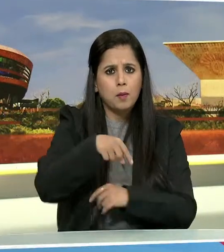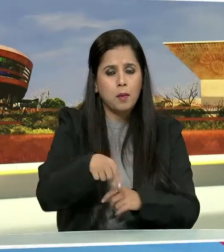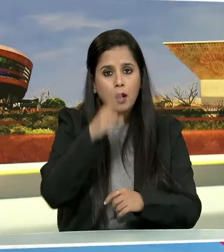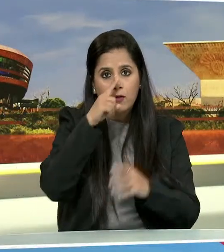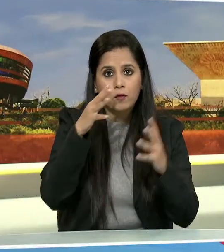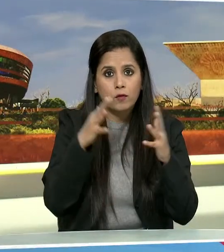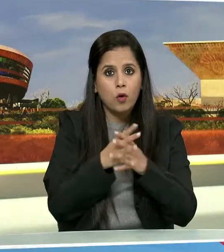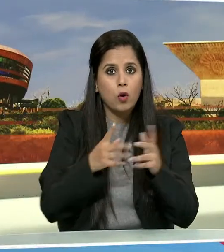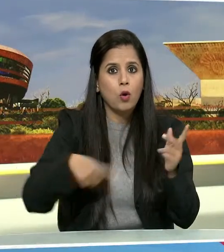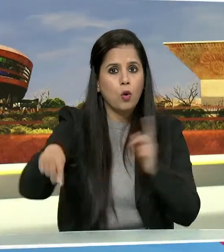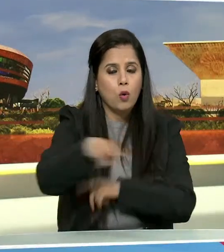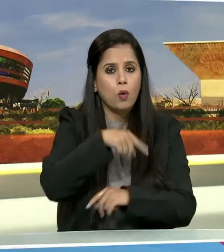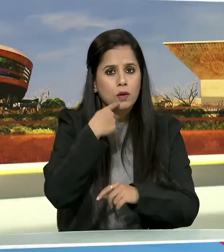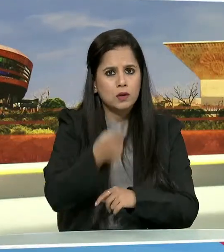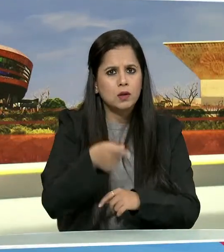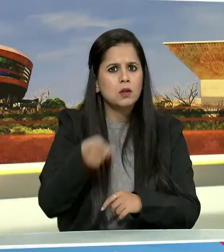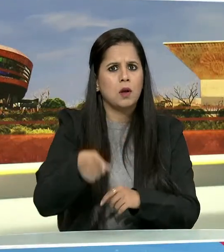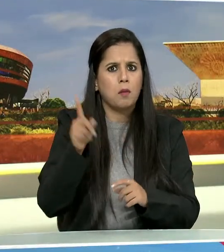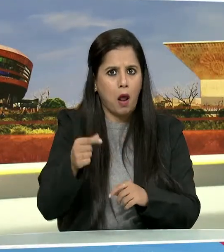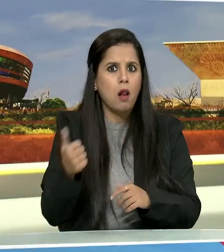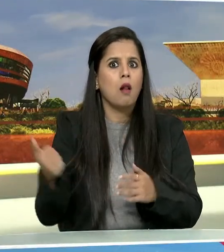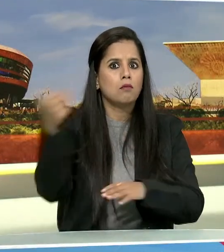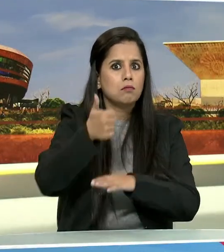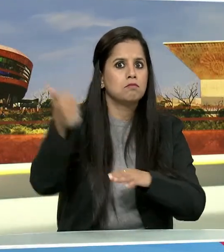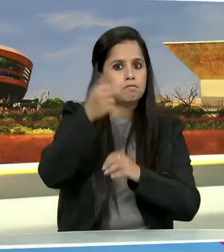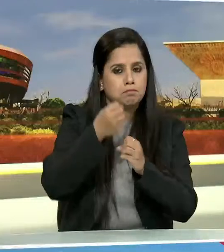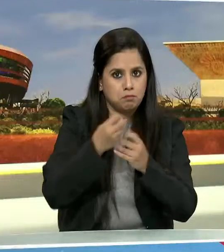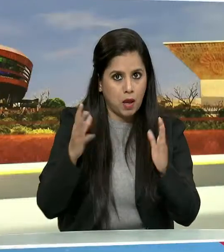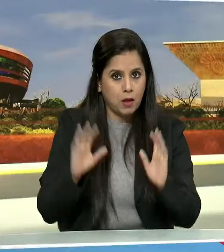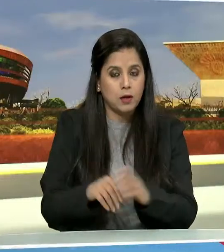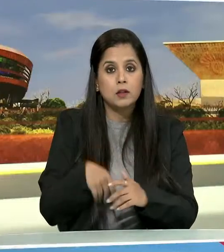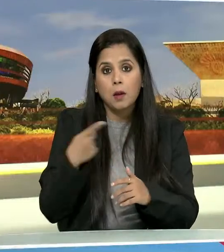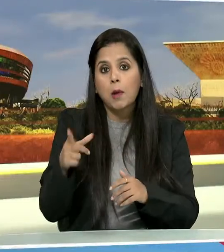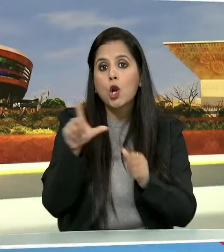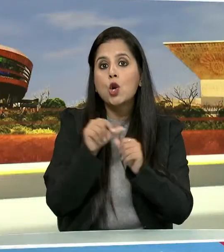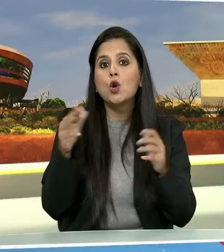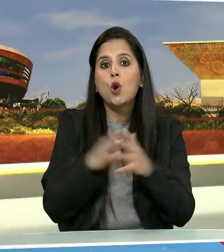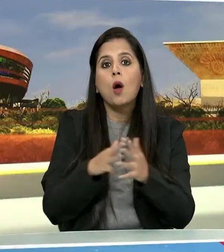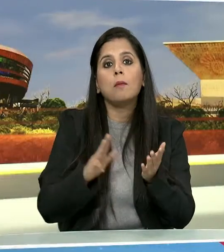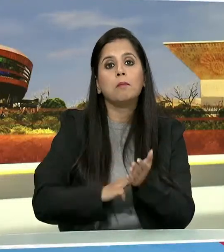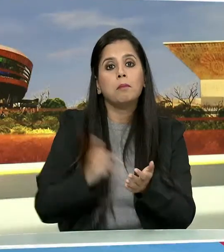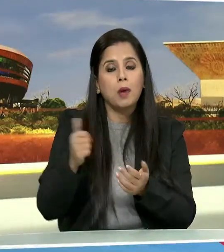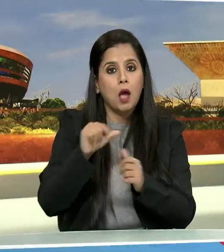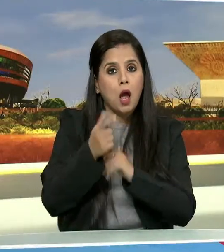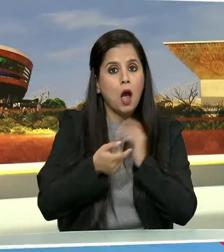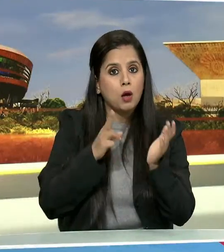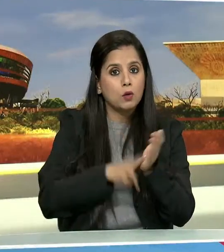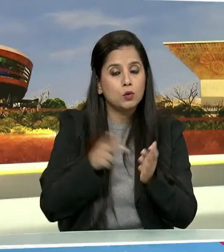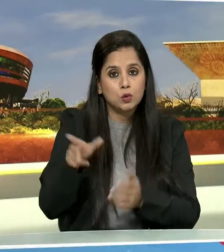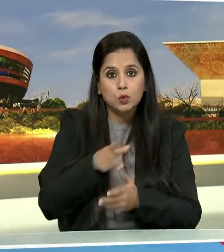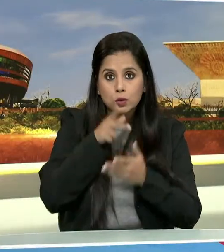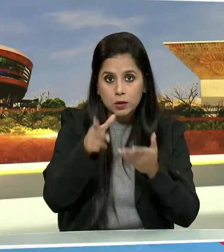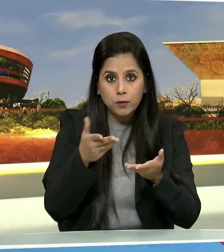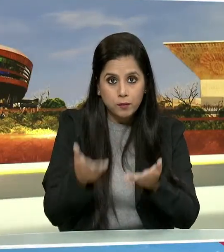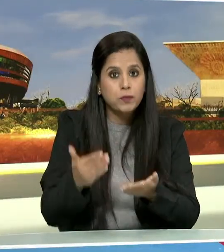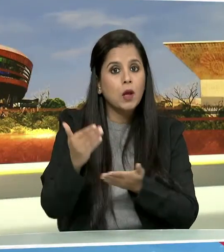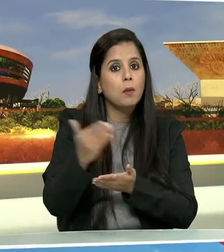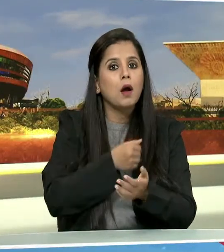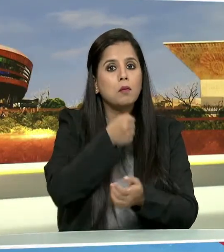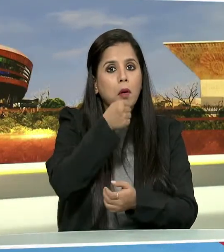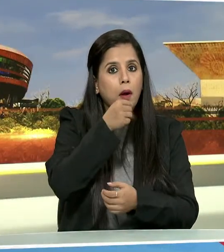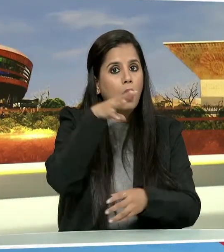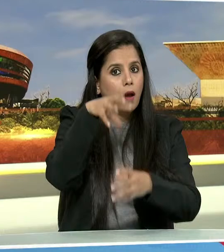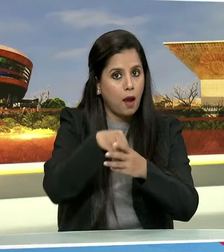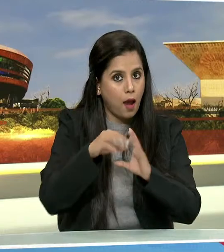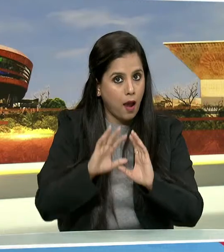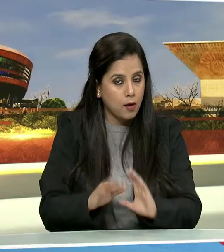पर महिलाएं काबिस होई हैं वहीं कानोन मंत्री अरजुन राम मेगवाल ने भी करिक्रम को समोधित